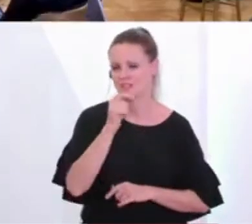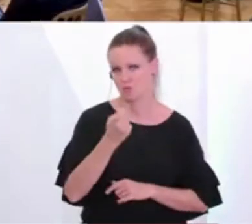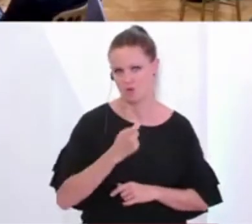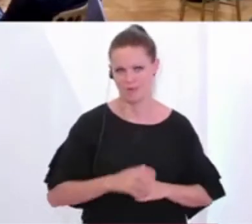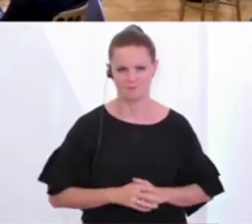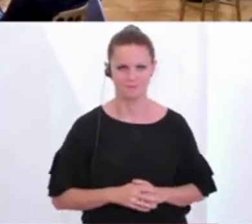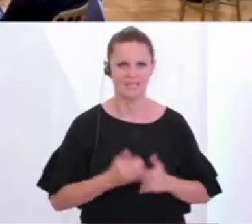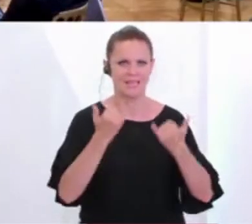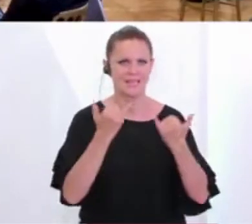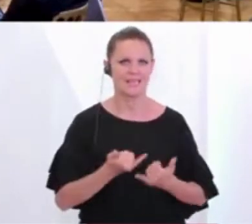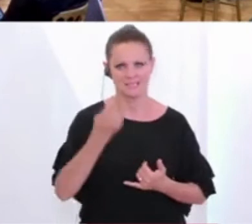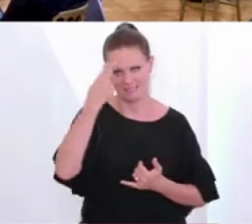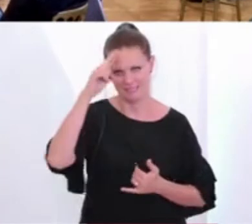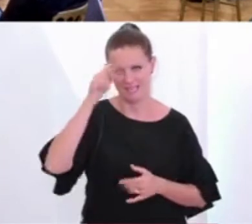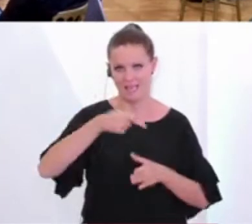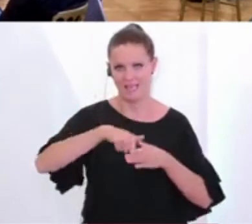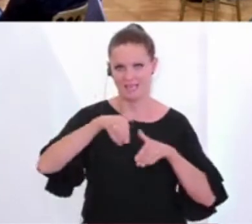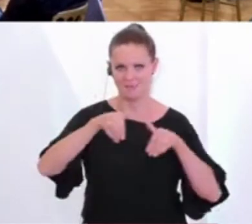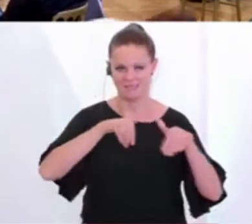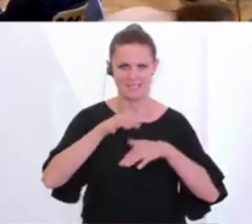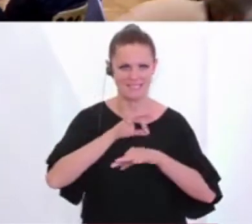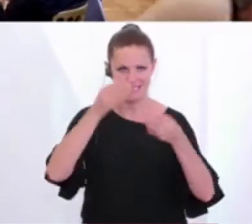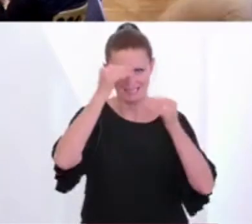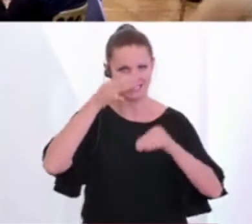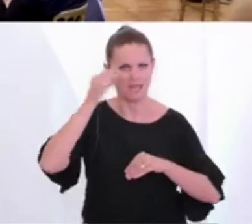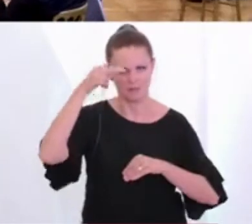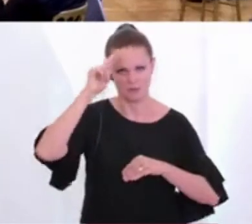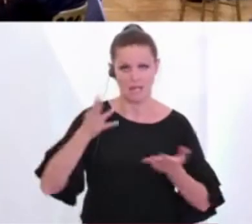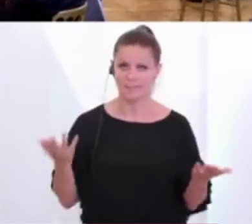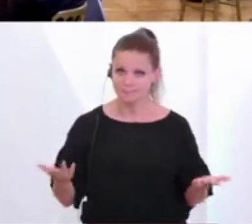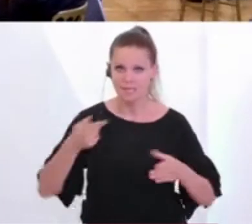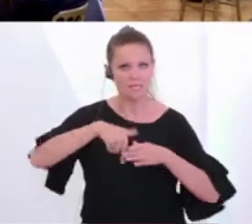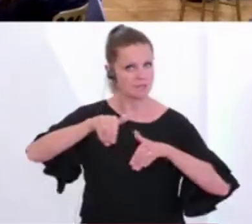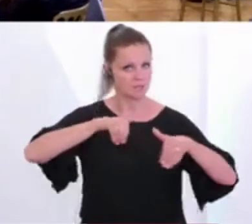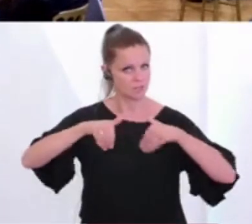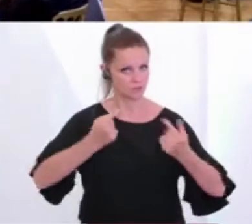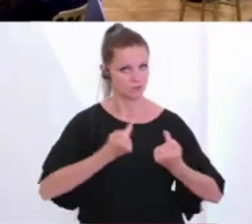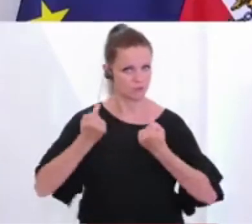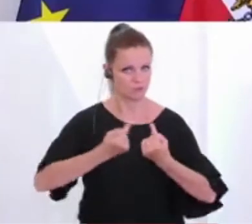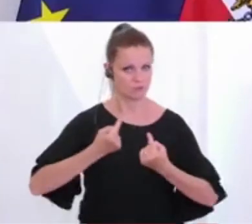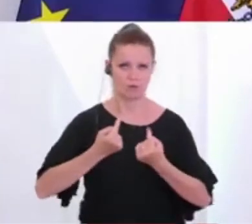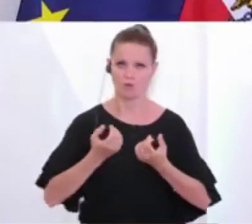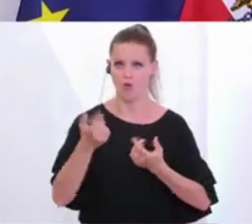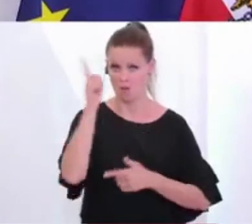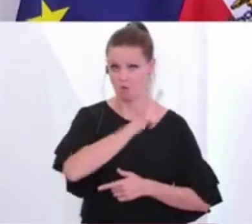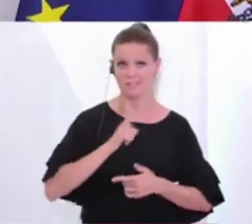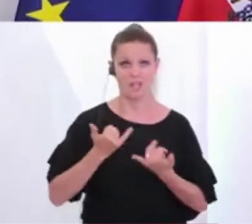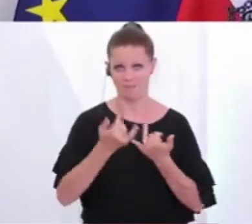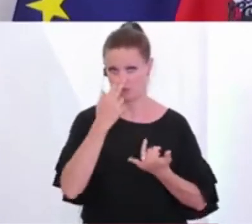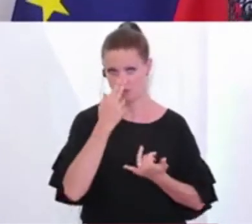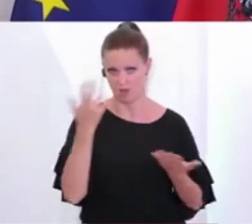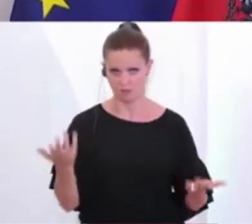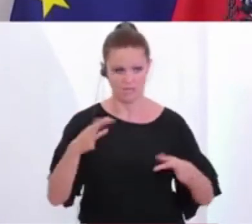Ministerin. Herr Innenminister, bitte. Sehr geehrte Damen und Herren, wie stellt sich nun die Situation für das Innenministerium bzw. für die Polizei da? Der